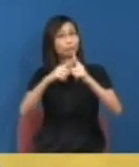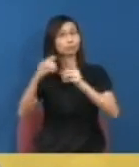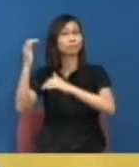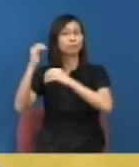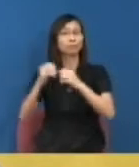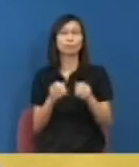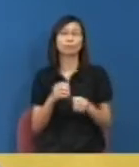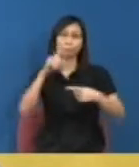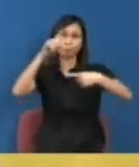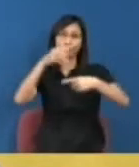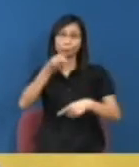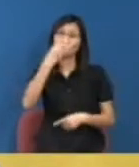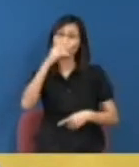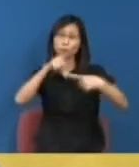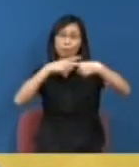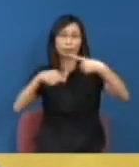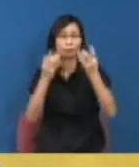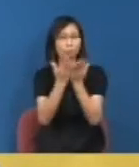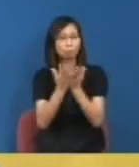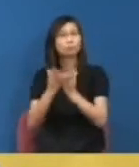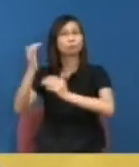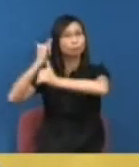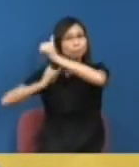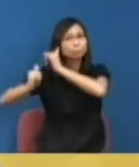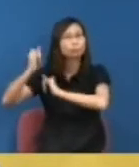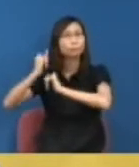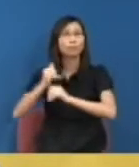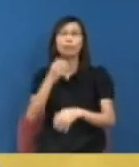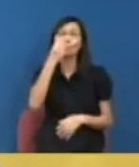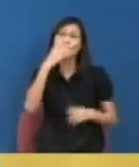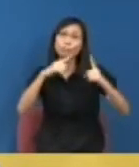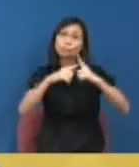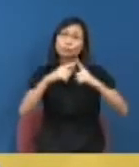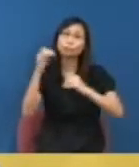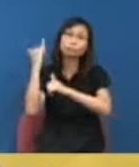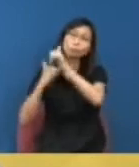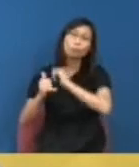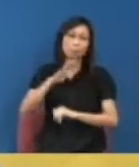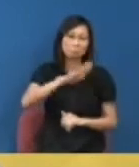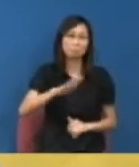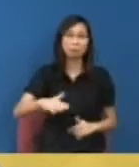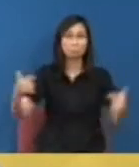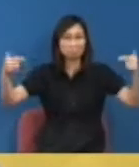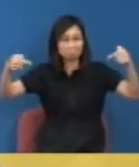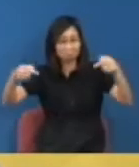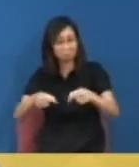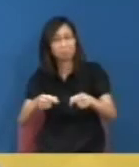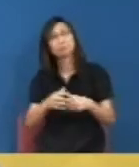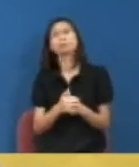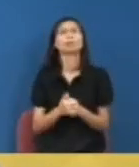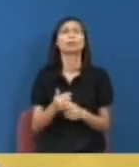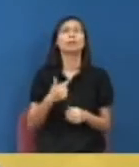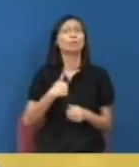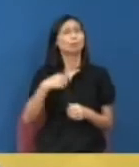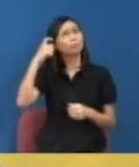人民傳統是香港的人民傳統已經是慢慢走向衰莫這個我想作為我們